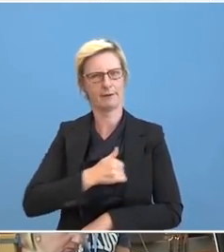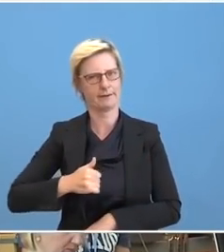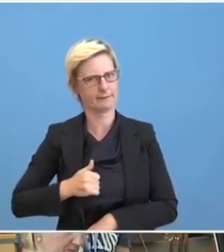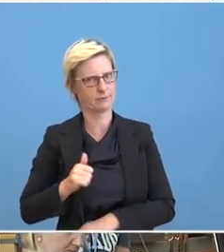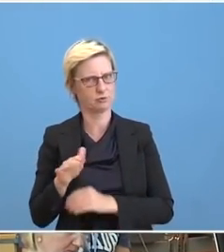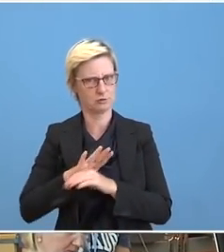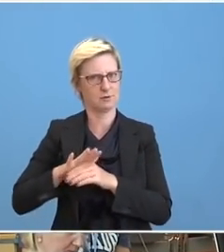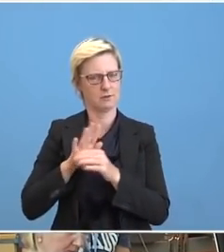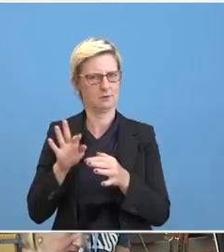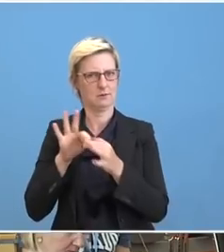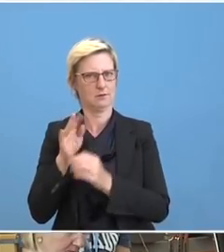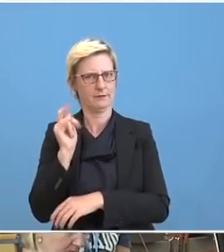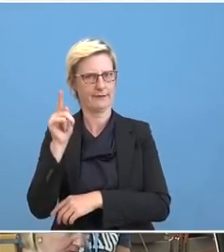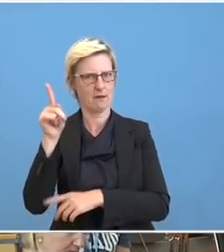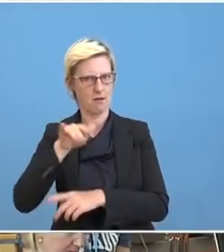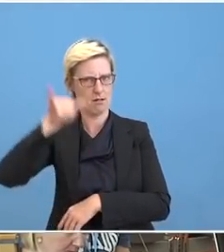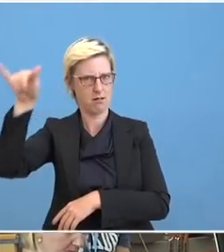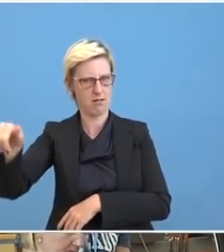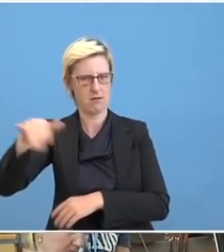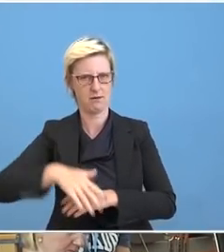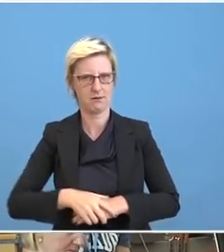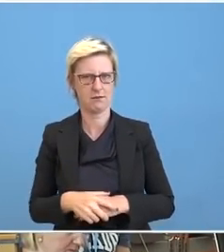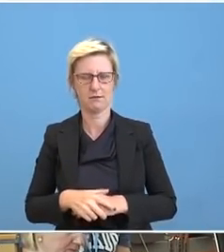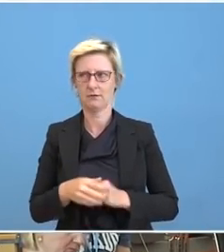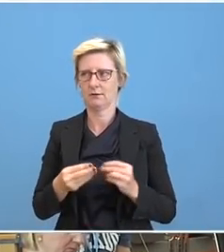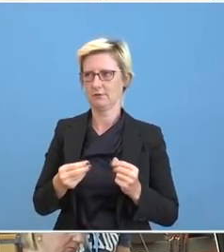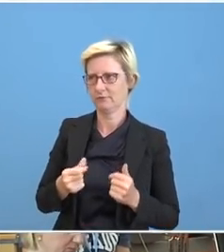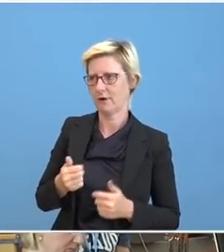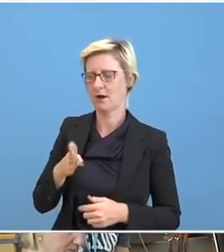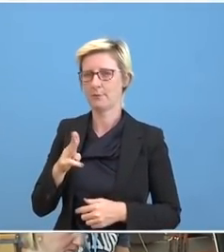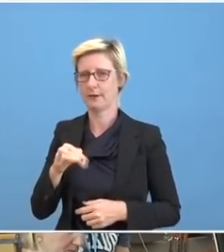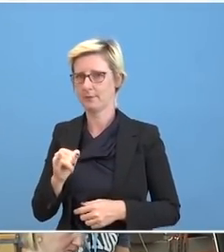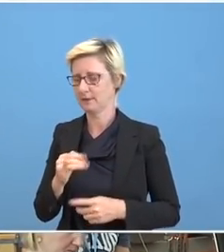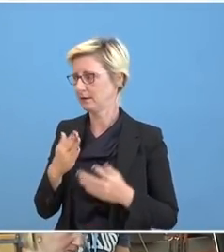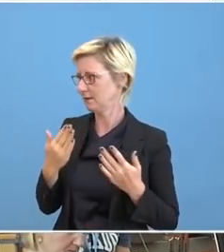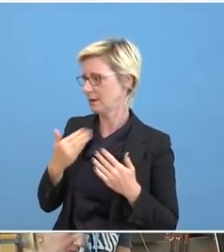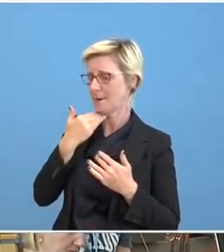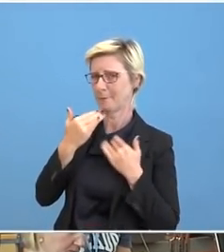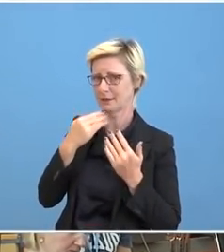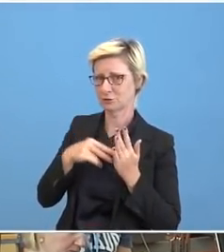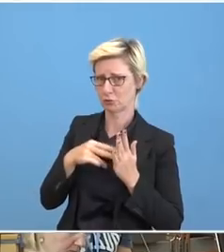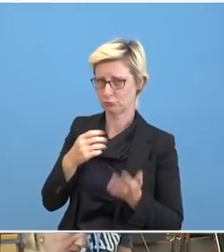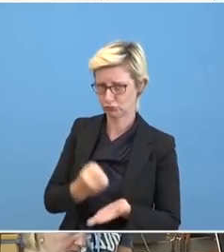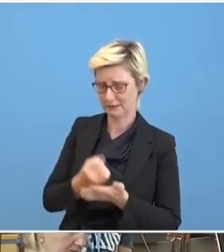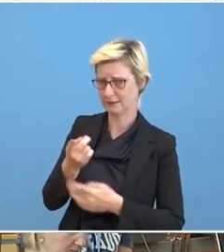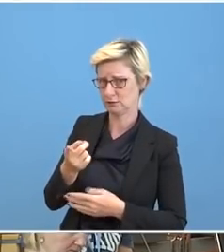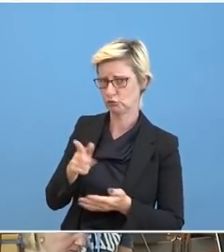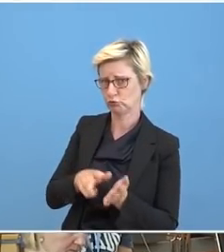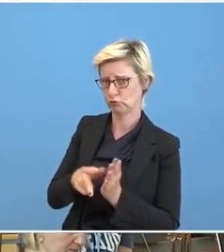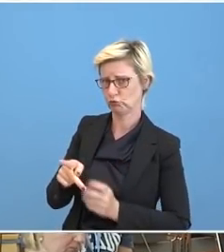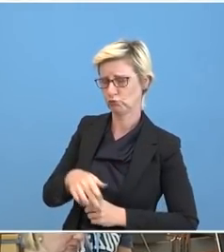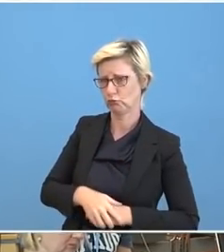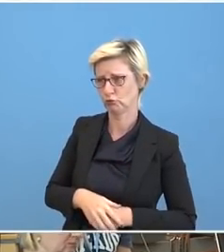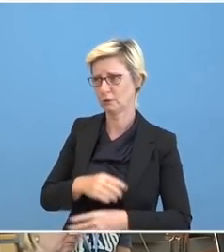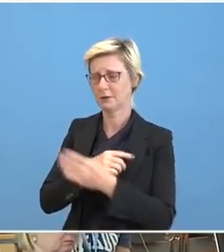Teil von Tegel gelandet sein. Da würde ich nur wissen vom BMI, ob Sie diese Berichterstattung bestätigen können. Denn